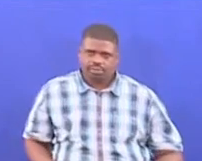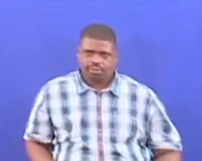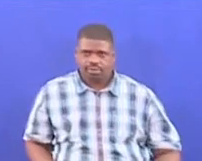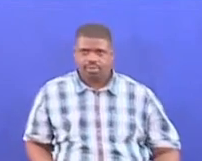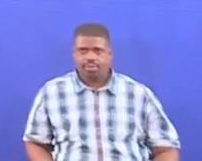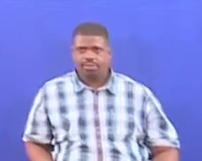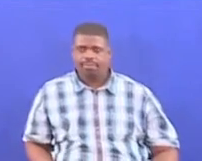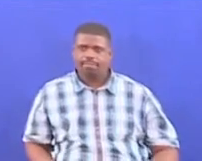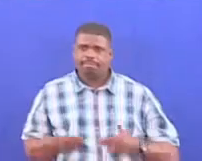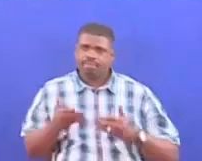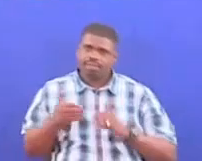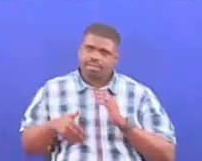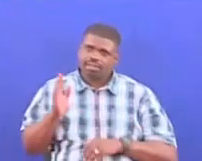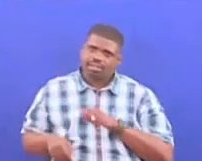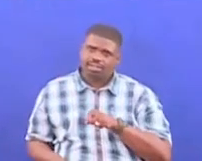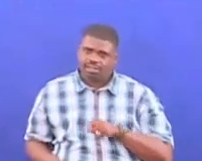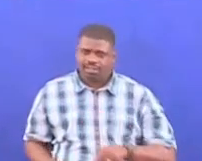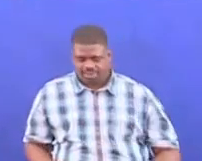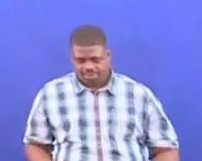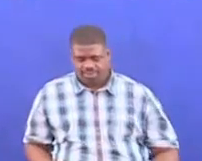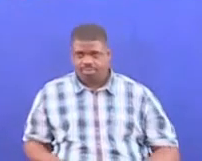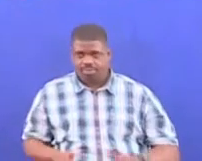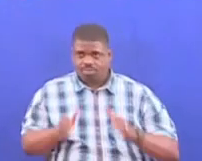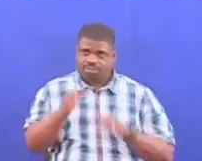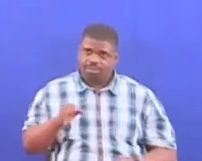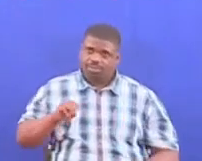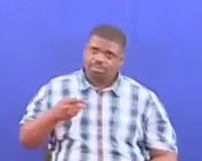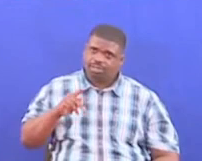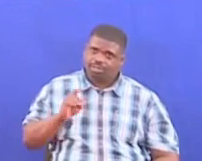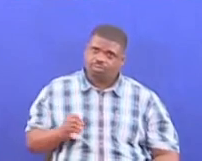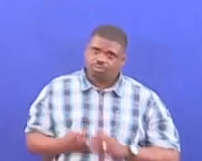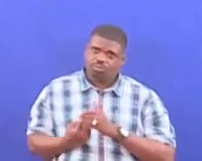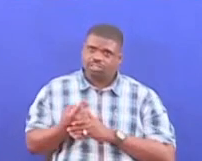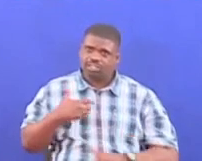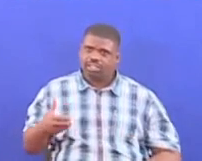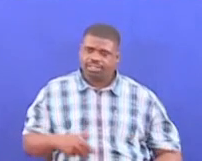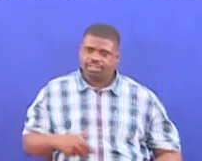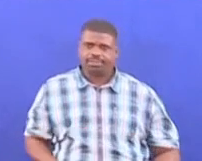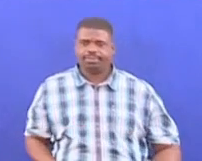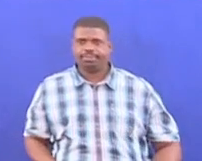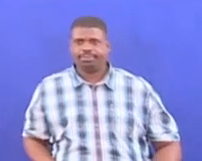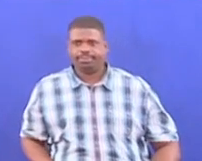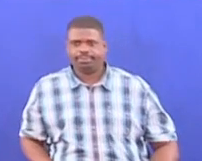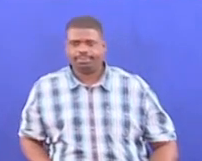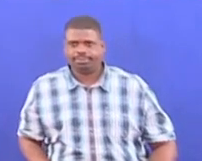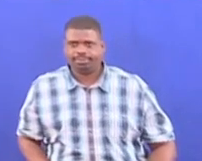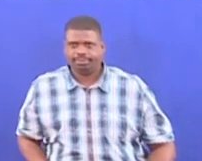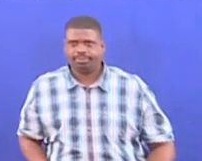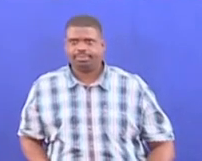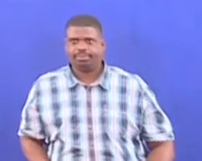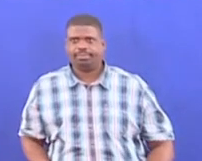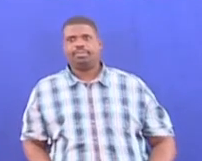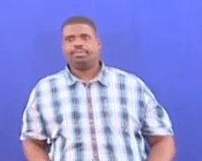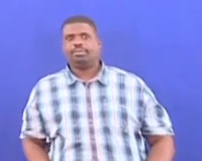Mwenye kiti harifa Na zaidi Mwishuma Esther Matiko kuna tarifa kutoka mwishuma Hamad Masaoni Wazira mwambu wa Ndani ya